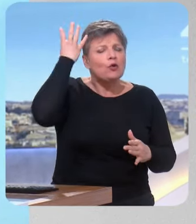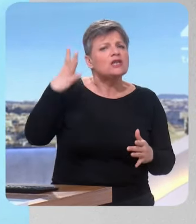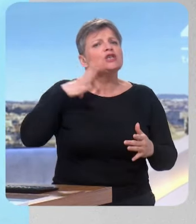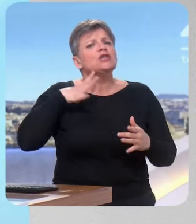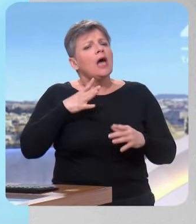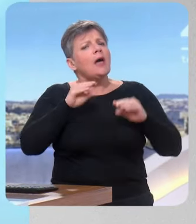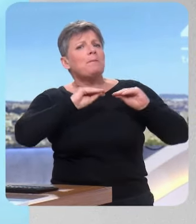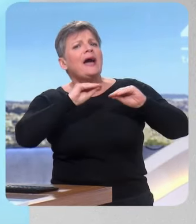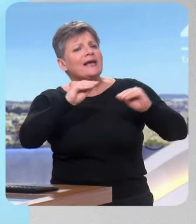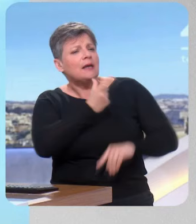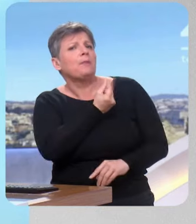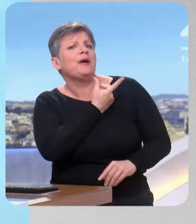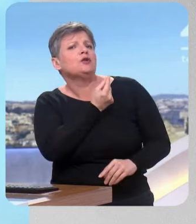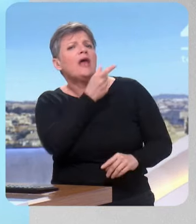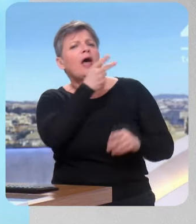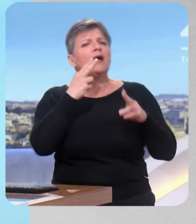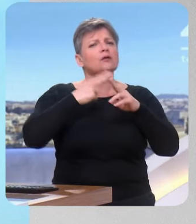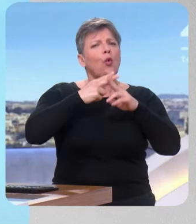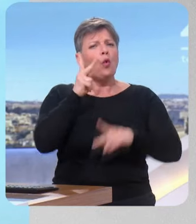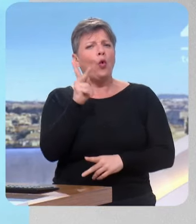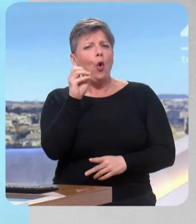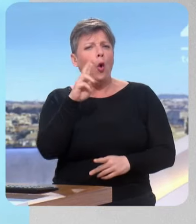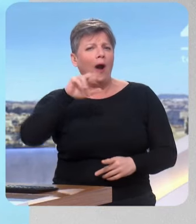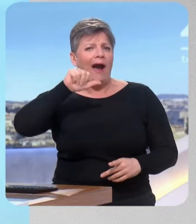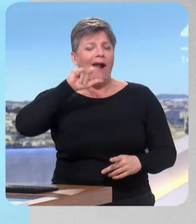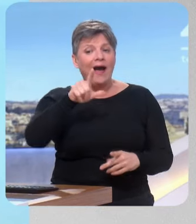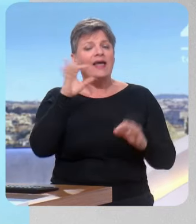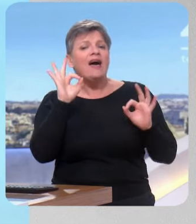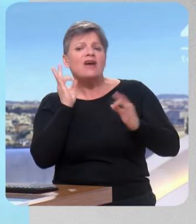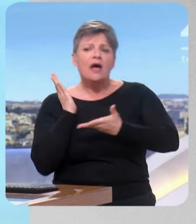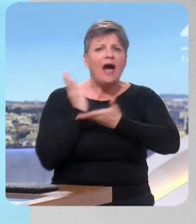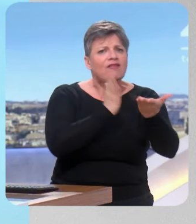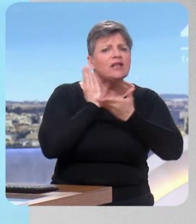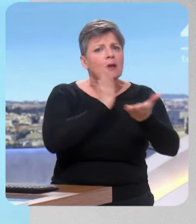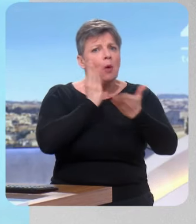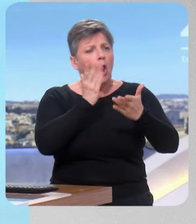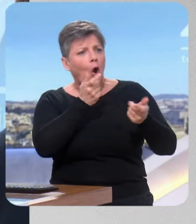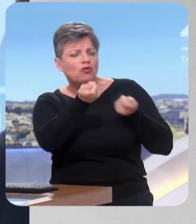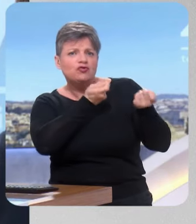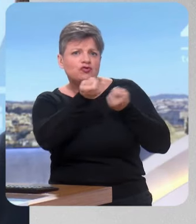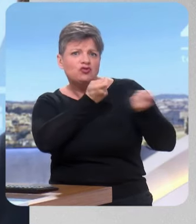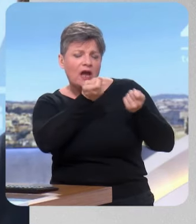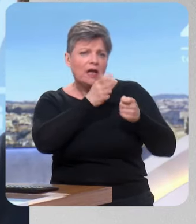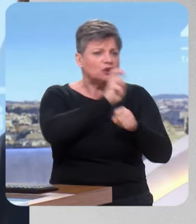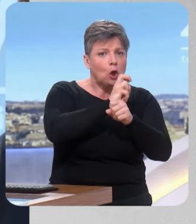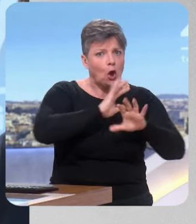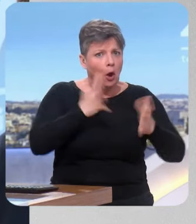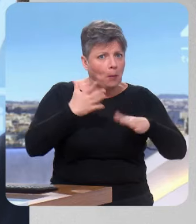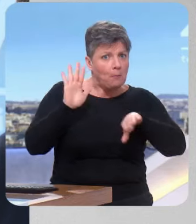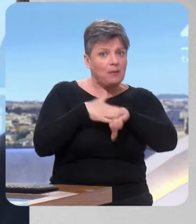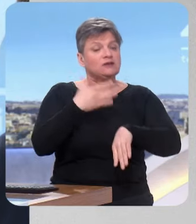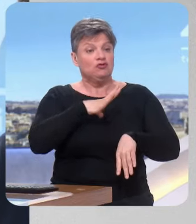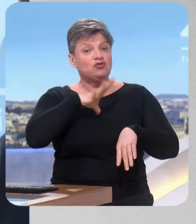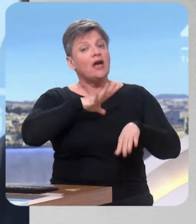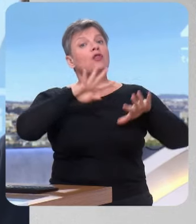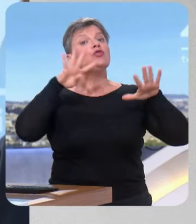Corail. Quelle est leur situation, notamment en matière de ravitaillement, de gestion des stocks ? Alors, c'est un partenaire qui a 9 points de vente. Deux points de vente ont